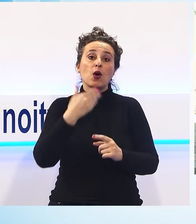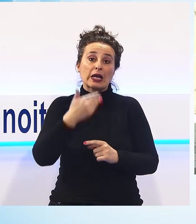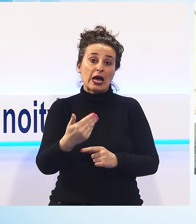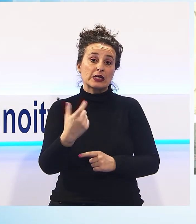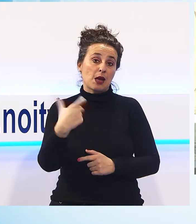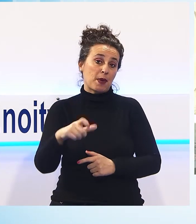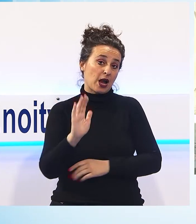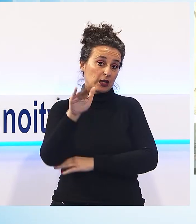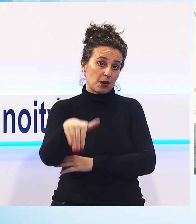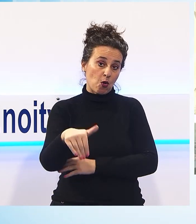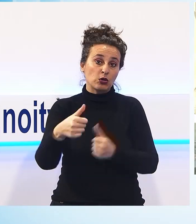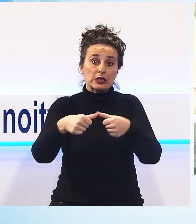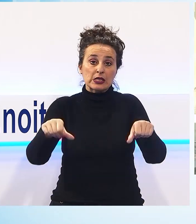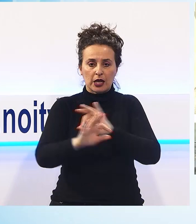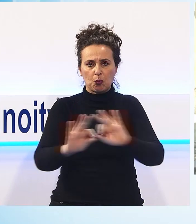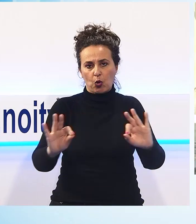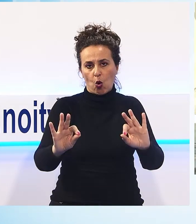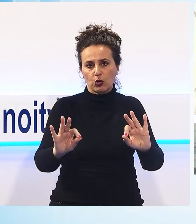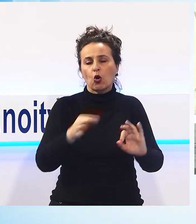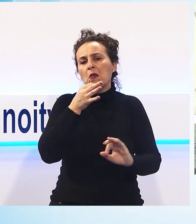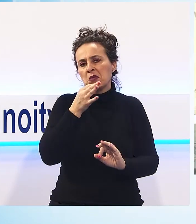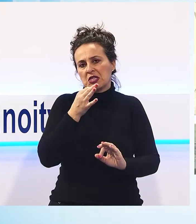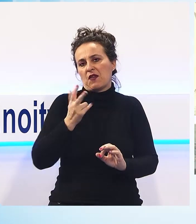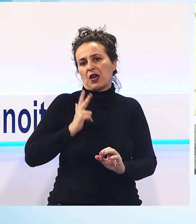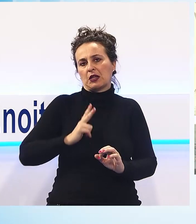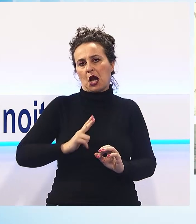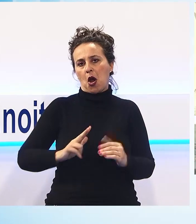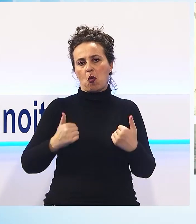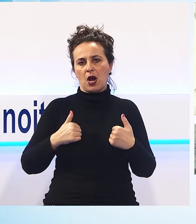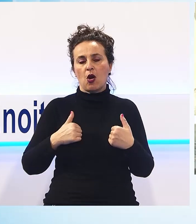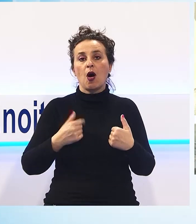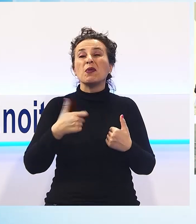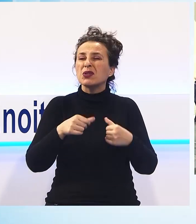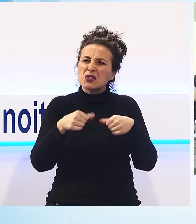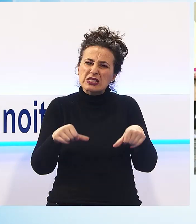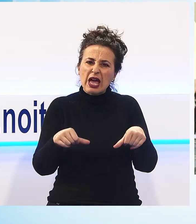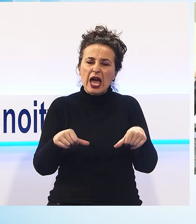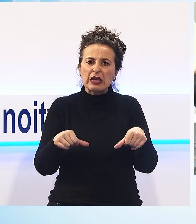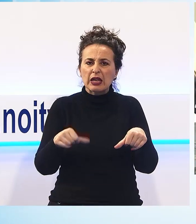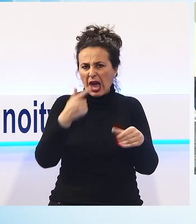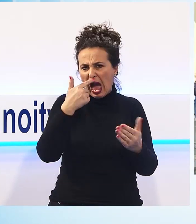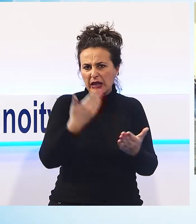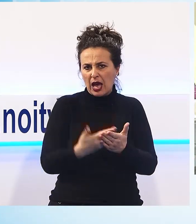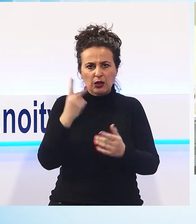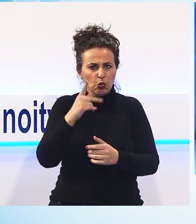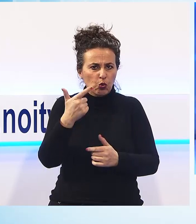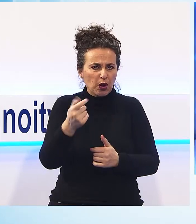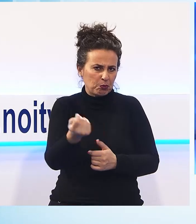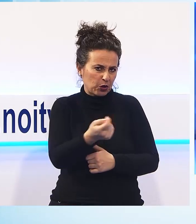è una cosa molto importante perché altrimenti sede a Lucca non ce ne sono tante che si può fare una cosa del genere.